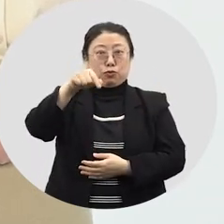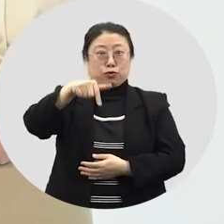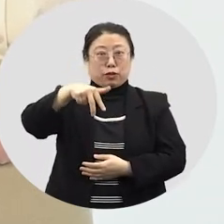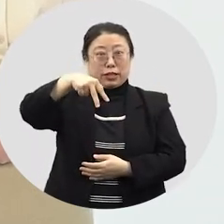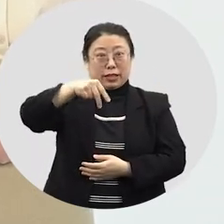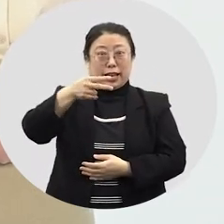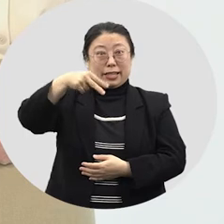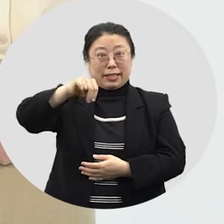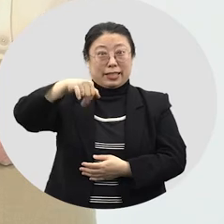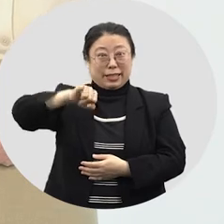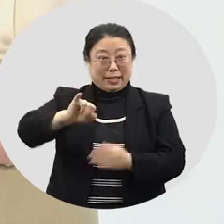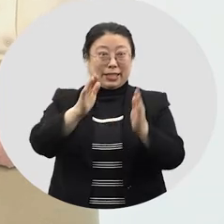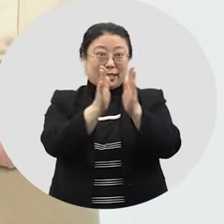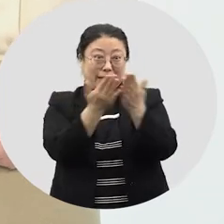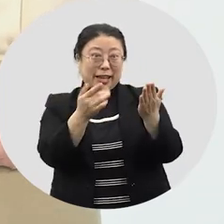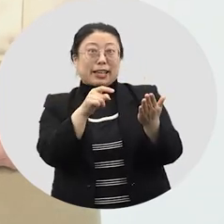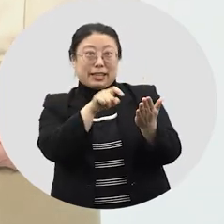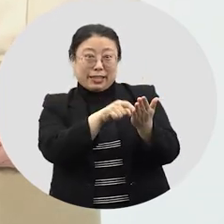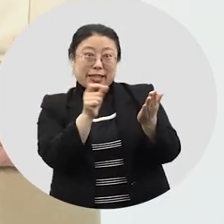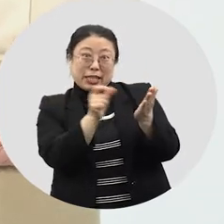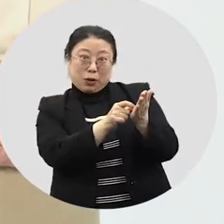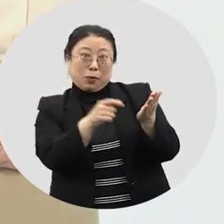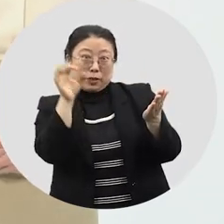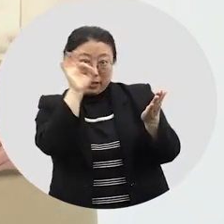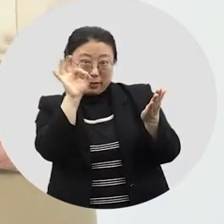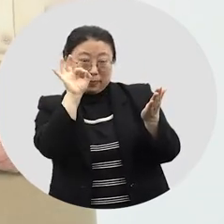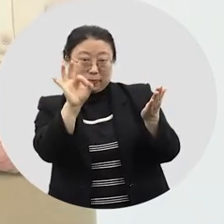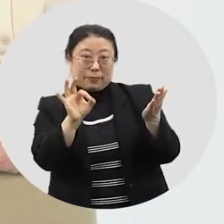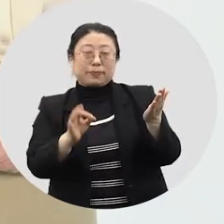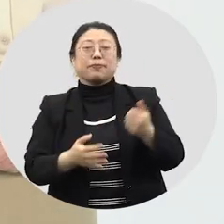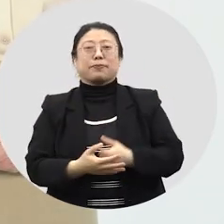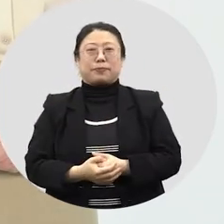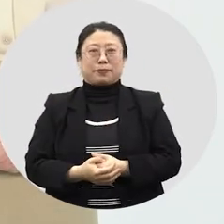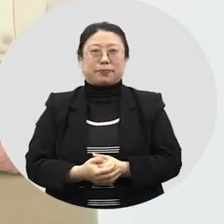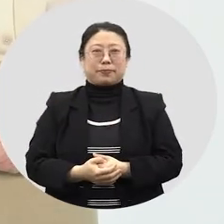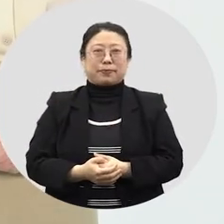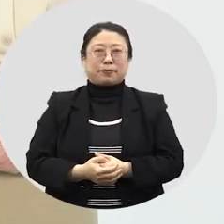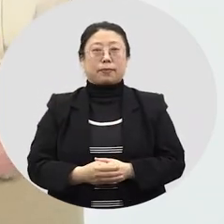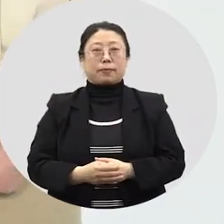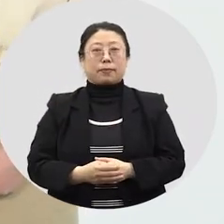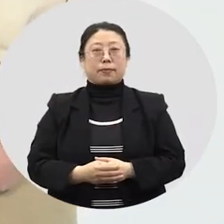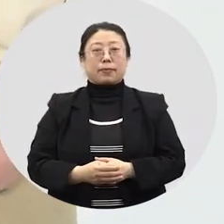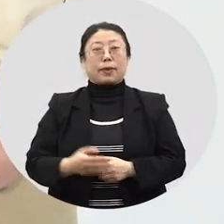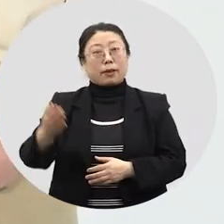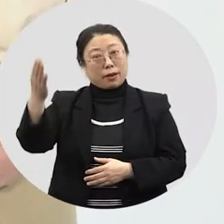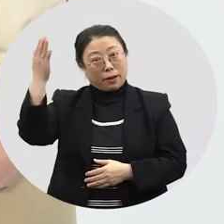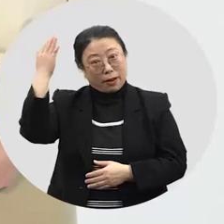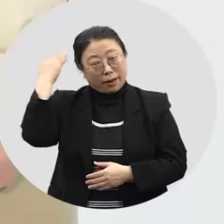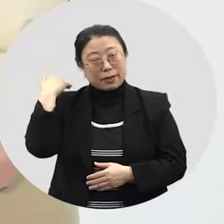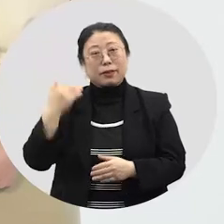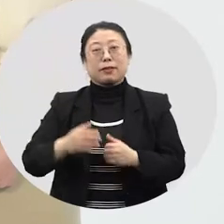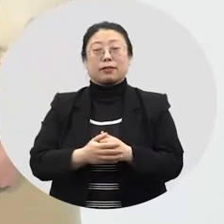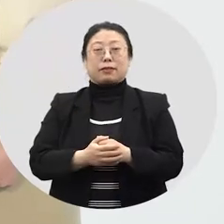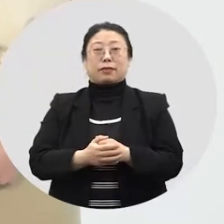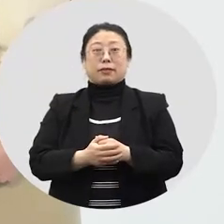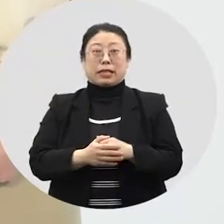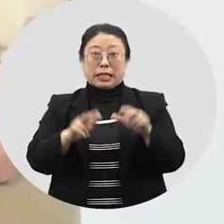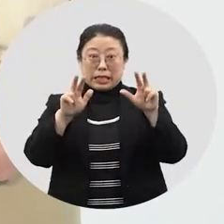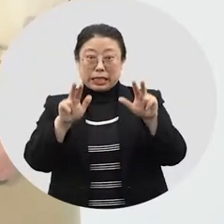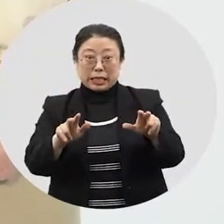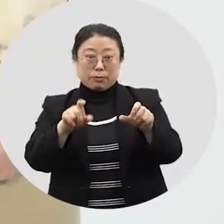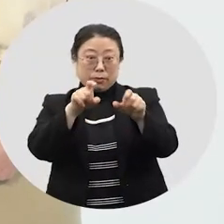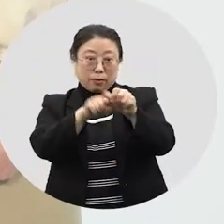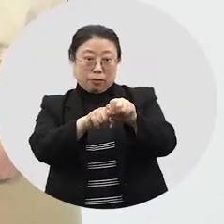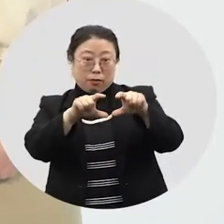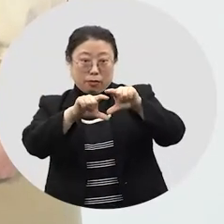새시풍속집인 동국 새시기에 나온 떡국에 대한 기록을 살펴볼까요? 과거에는 떡을